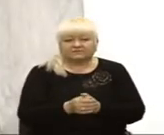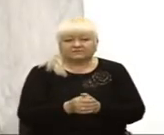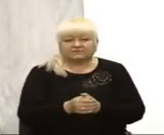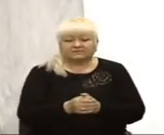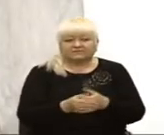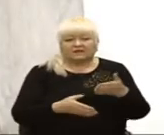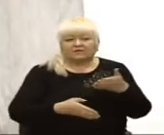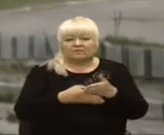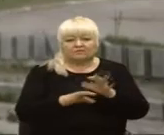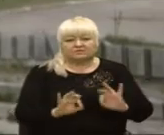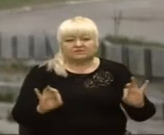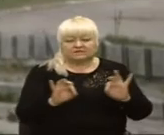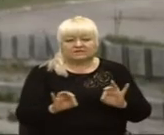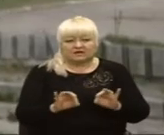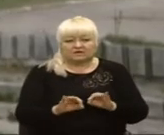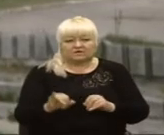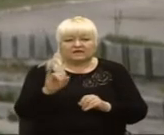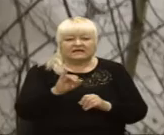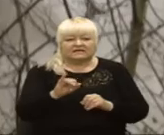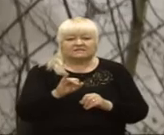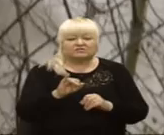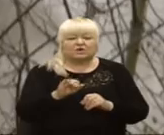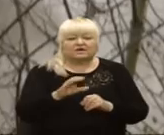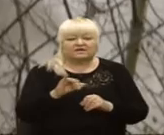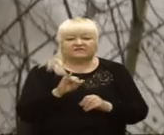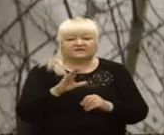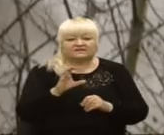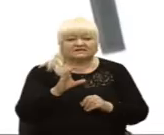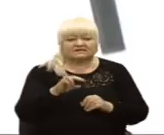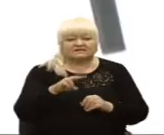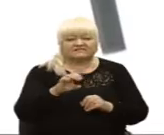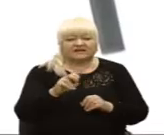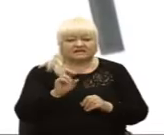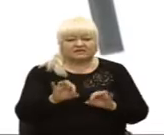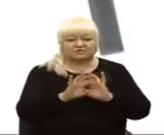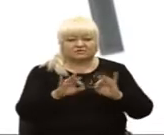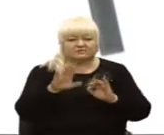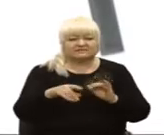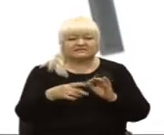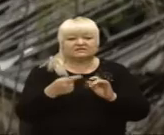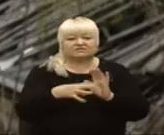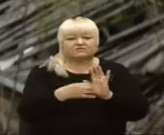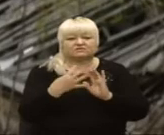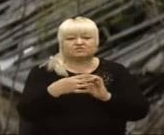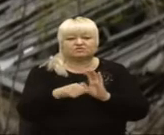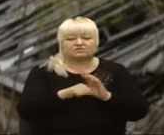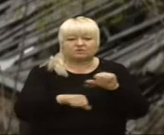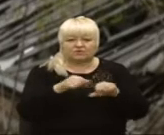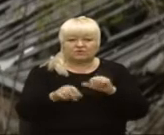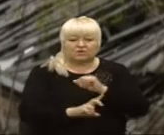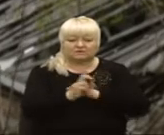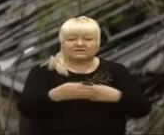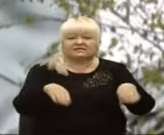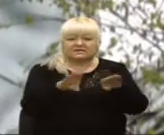помічі ніякої. Історик Іван Сварник розповідає, що після 1946 року костел закрили і